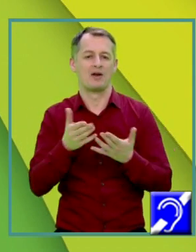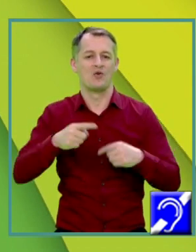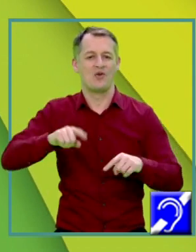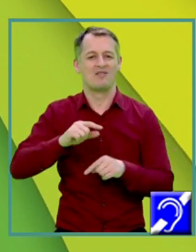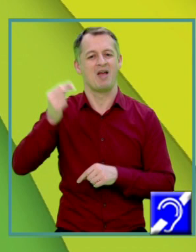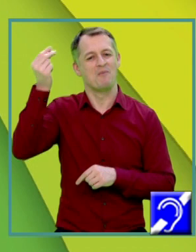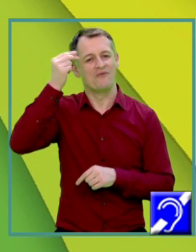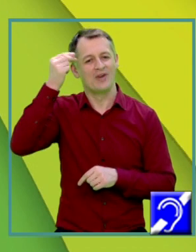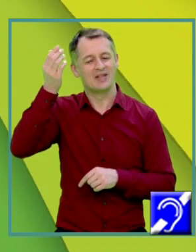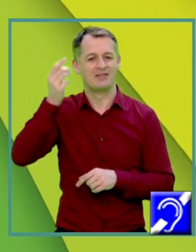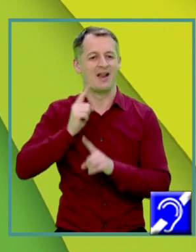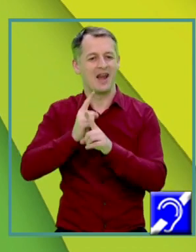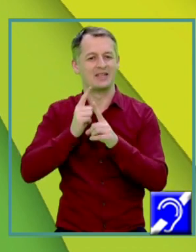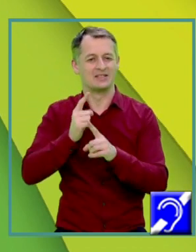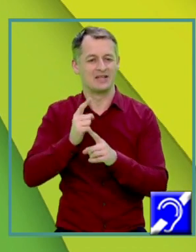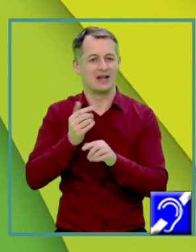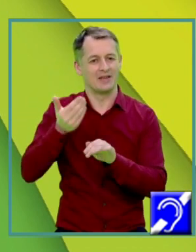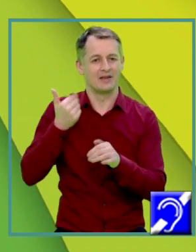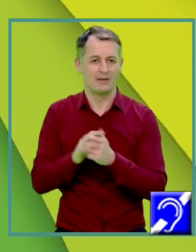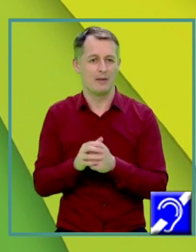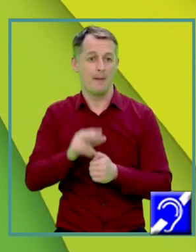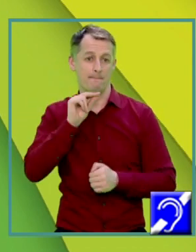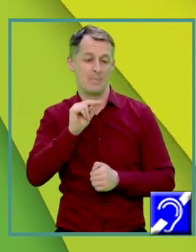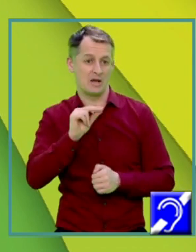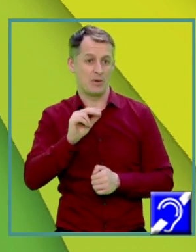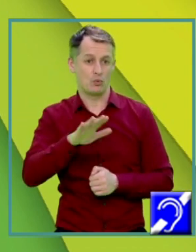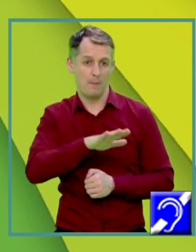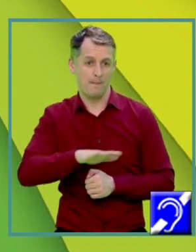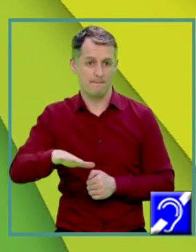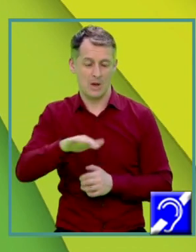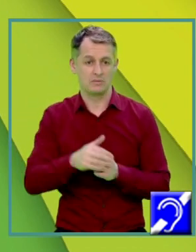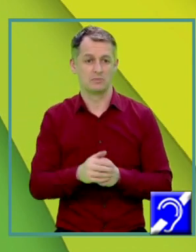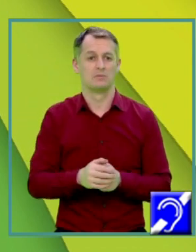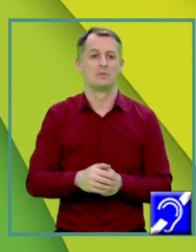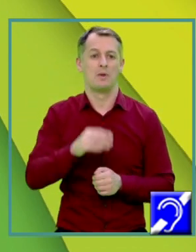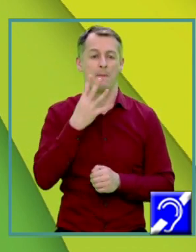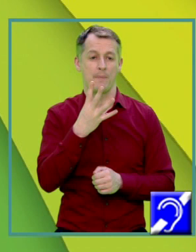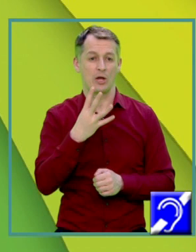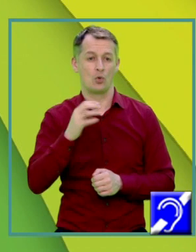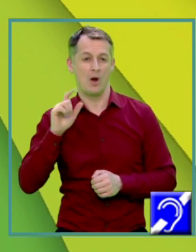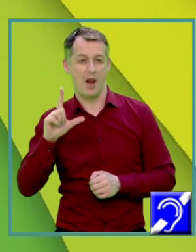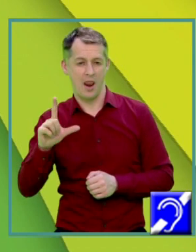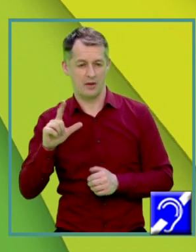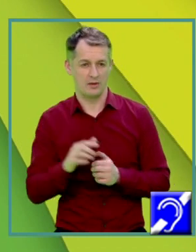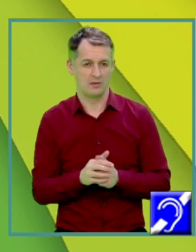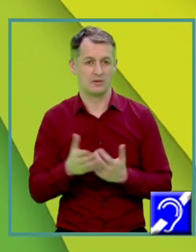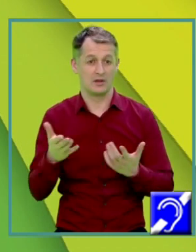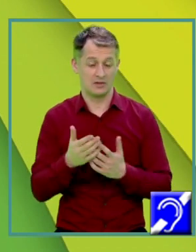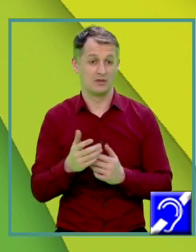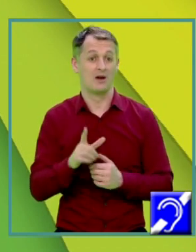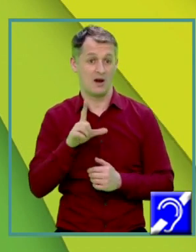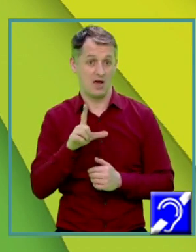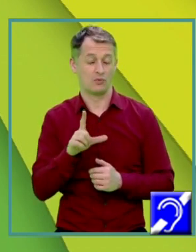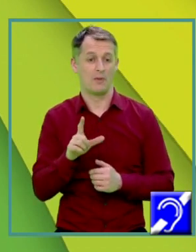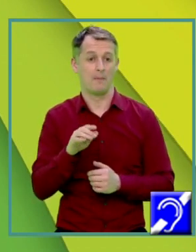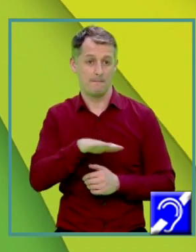în lecțiile precedente. Perimetrul bazei este egal cu 4 ori latură, unde L este latura bazei, după